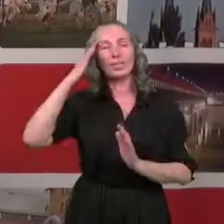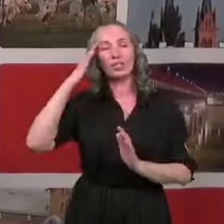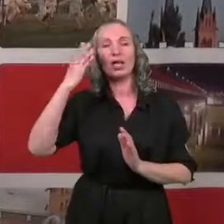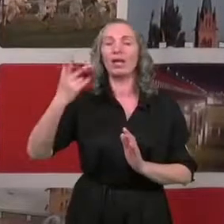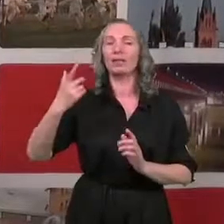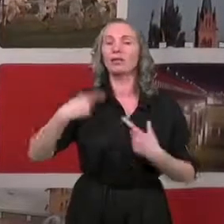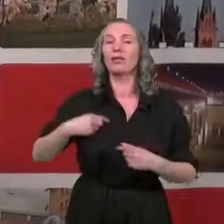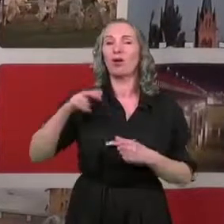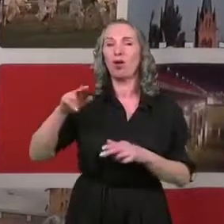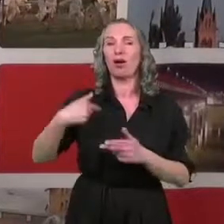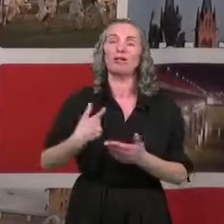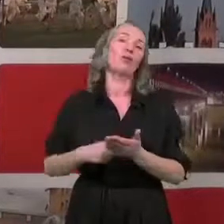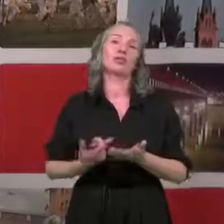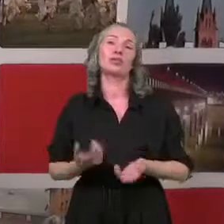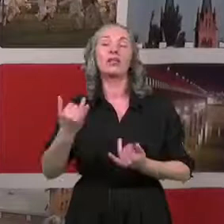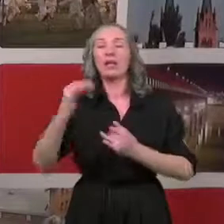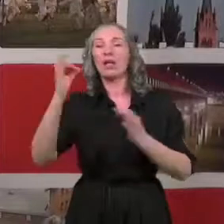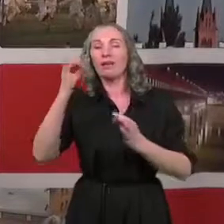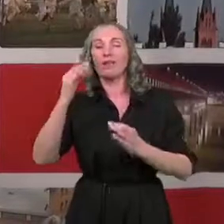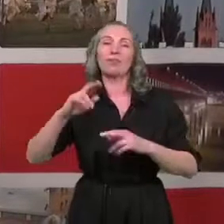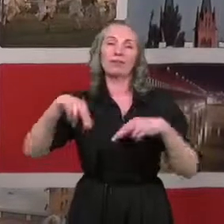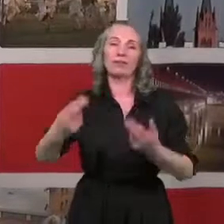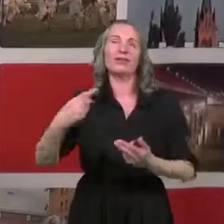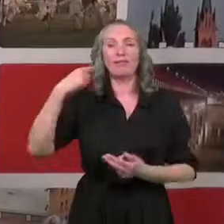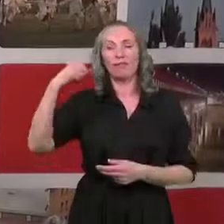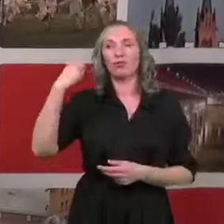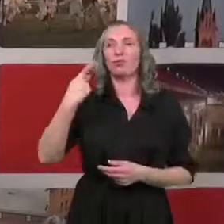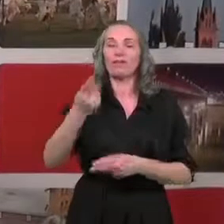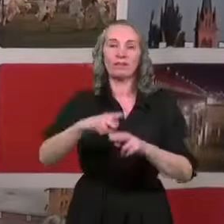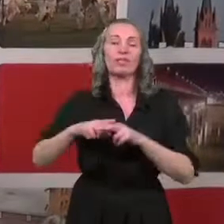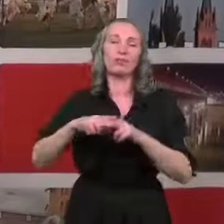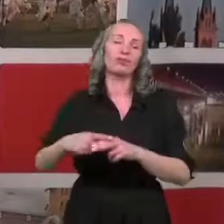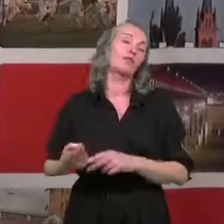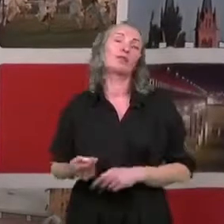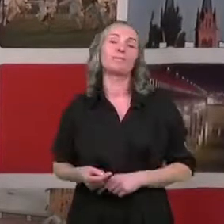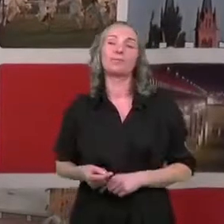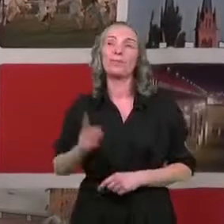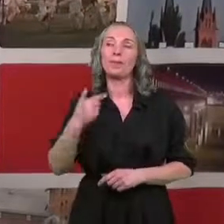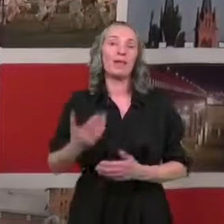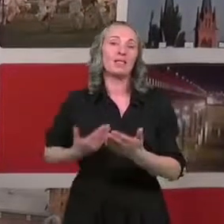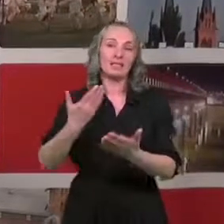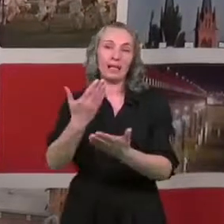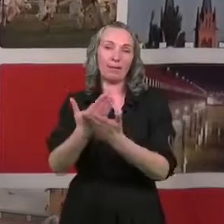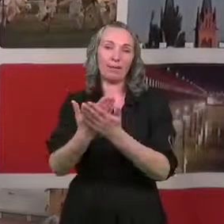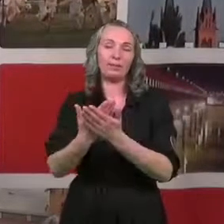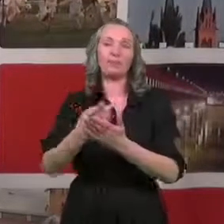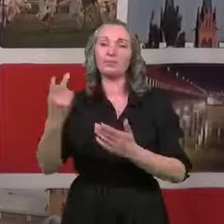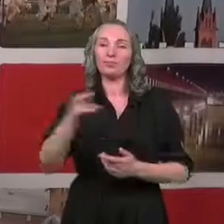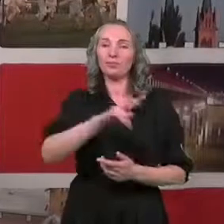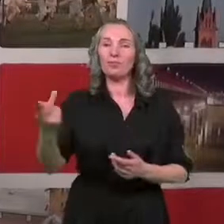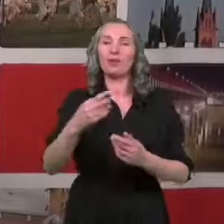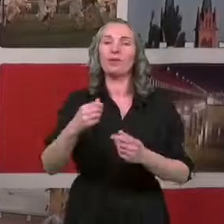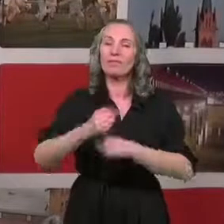lokatorskich. Proszę o przekazanie powyższych informacji włocławskim spółdzielniom mieszkaniowym i zaproponowanie obustronnej